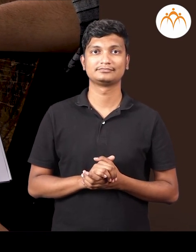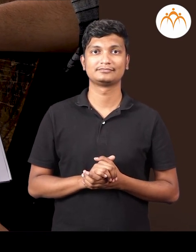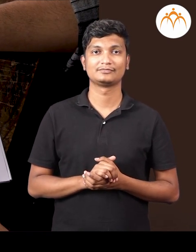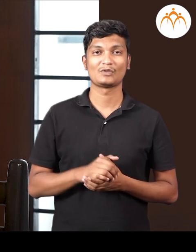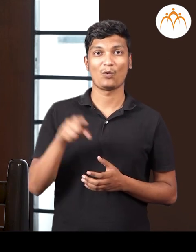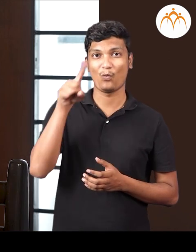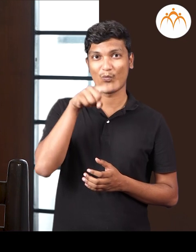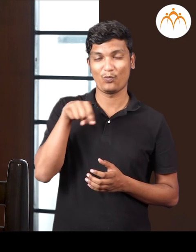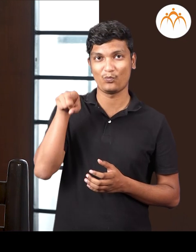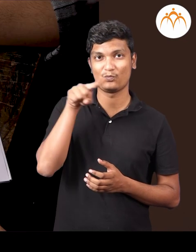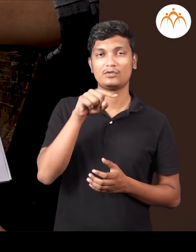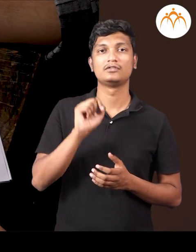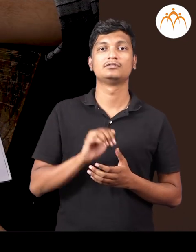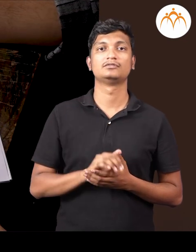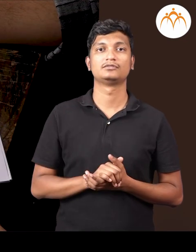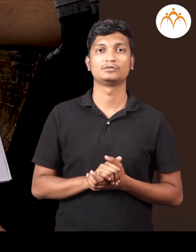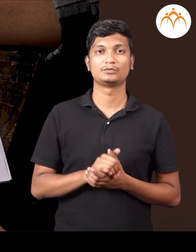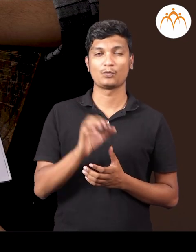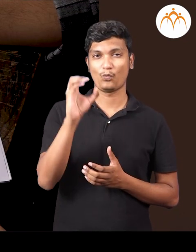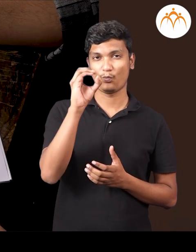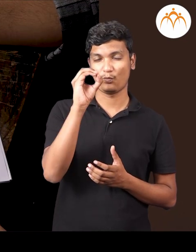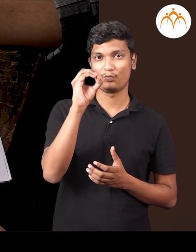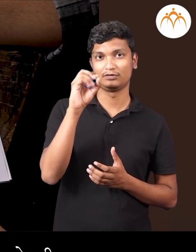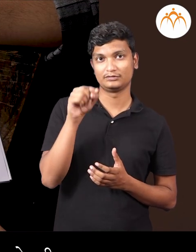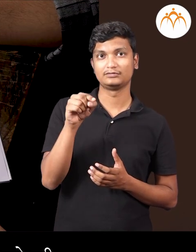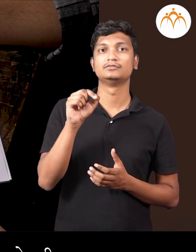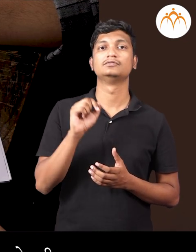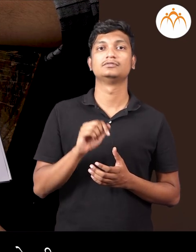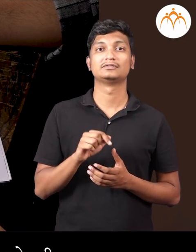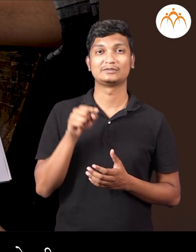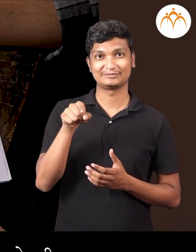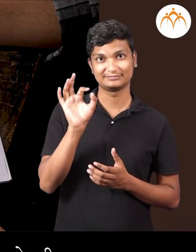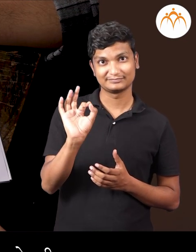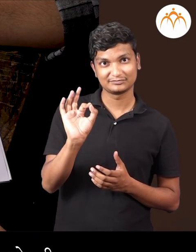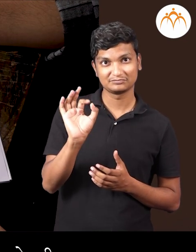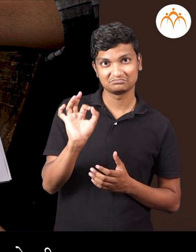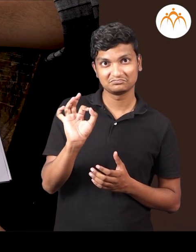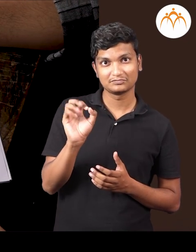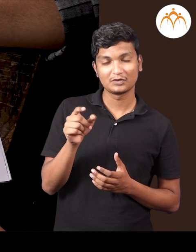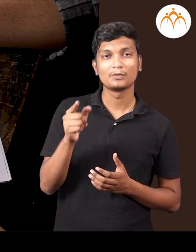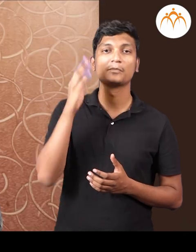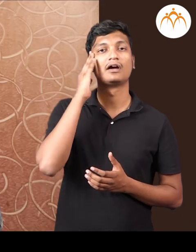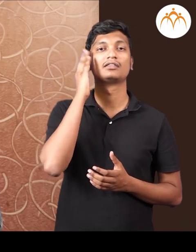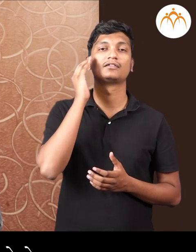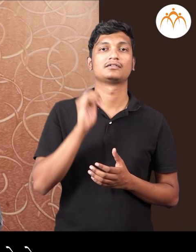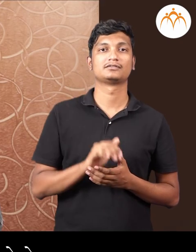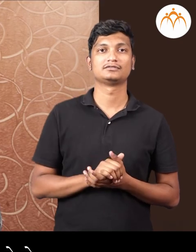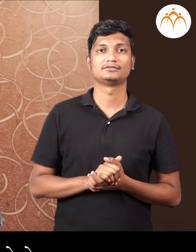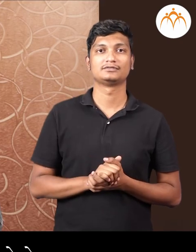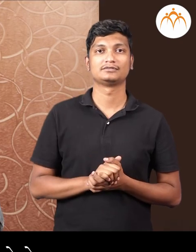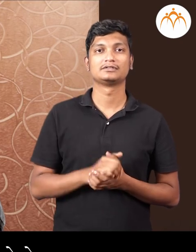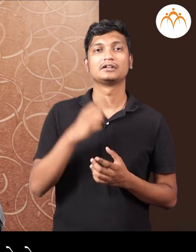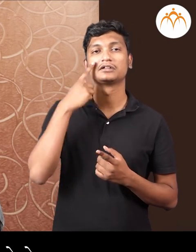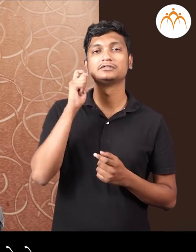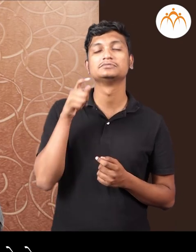आने हे वर्तूल। आरे वा, तुला तमाहिती है की, आता